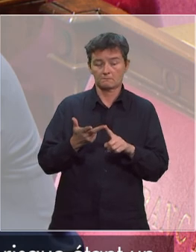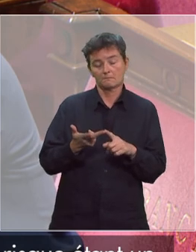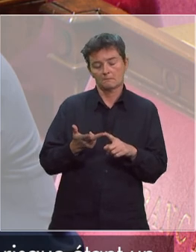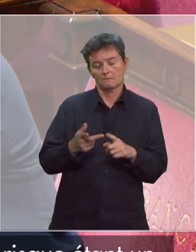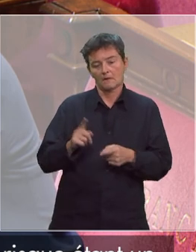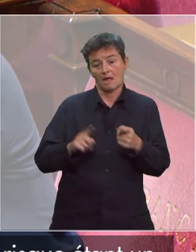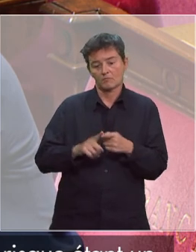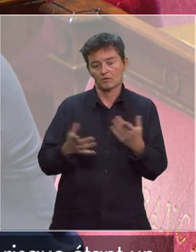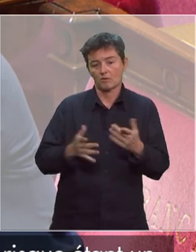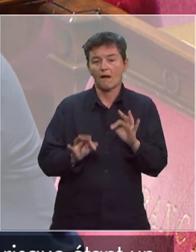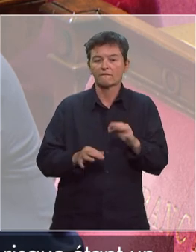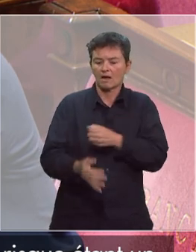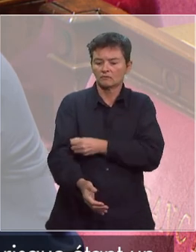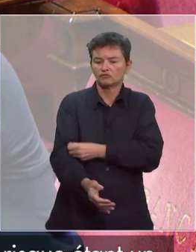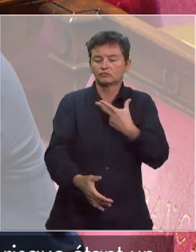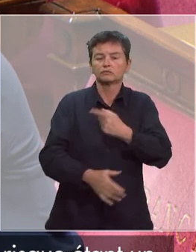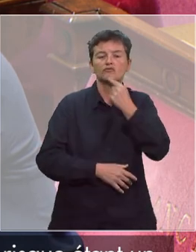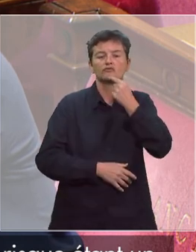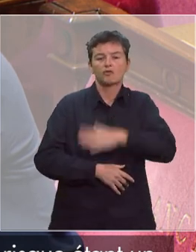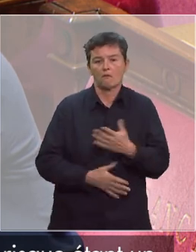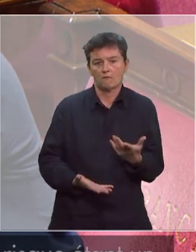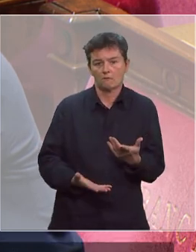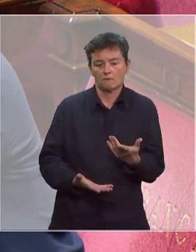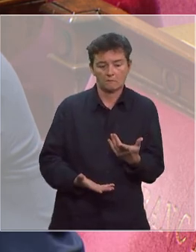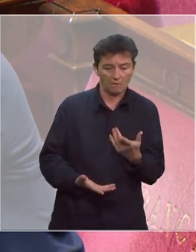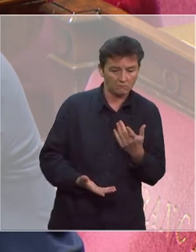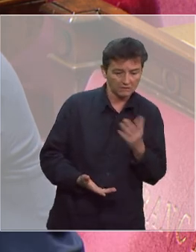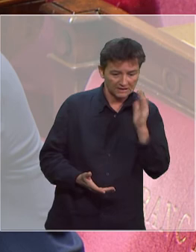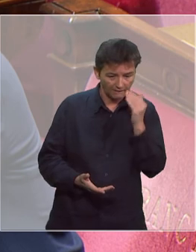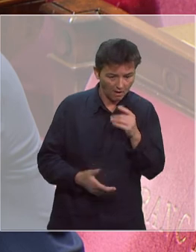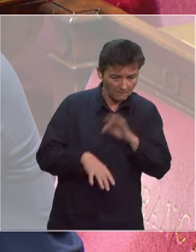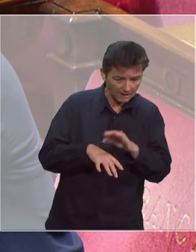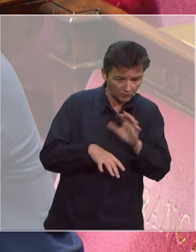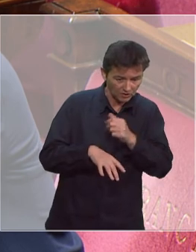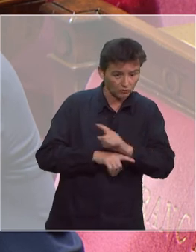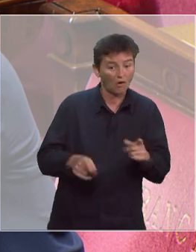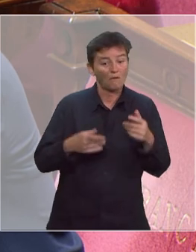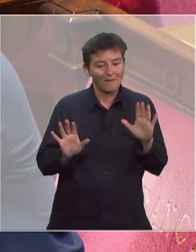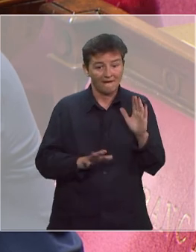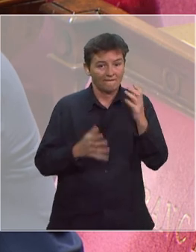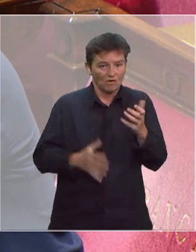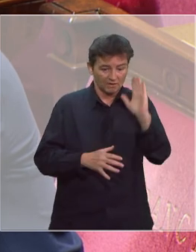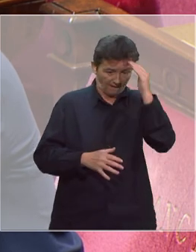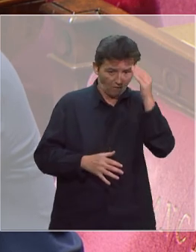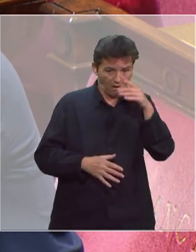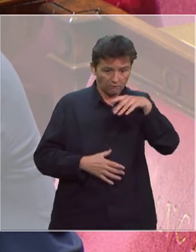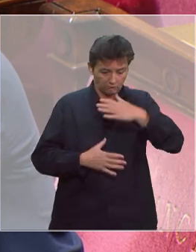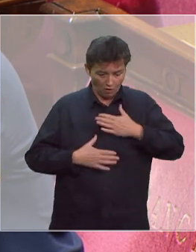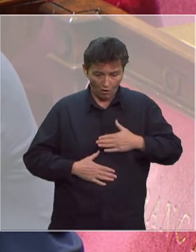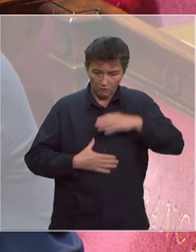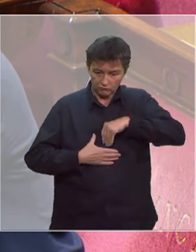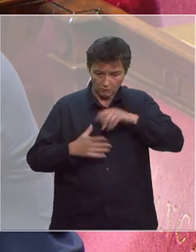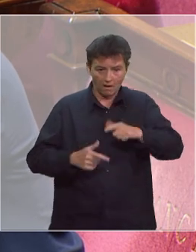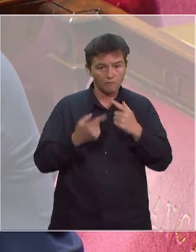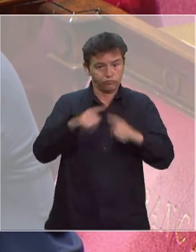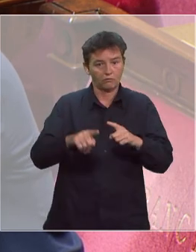important des sérologies, c'est ce qui permet non pas de savoir si vous êtes malade au moment où on fait le test mais si vous avez été immunisé, c-à si vous avez des anticorps